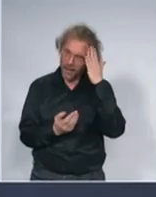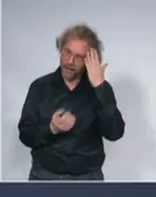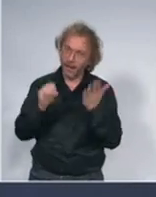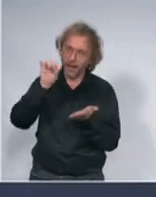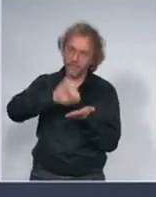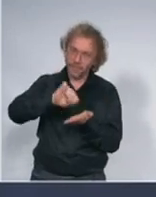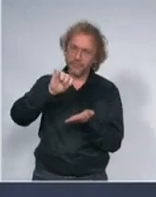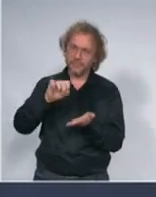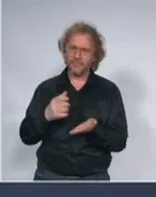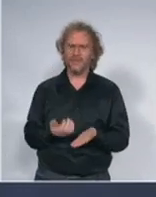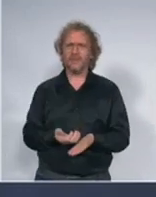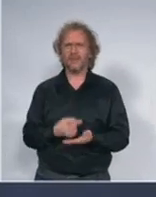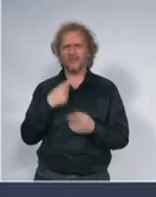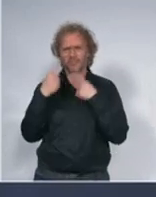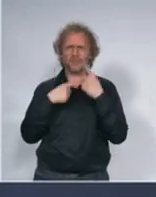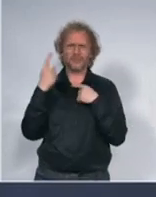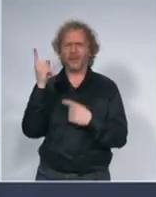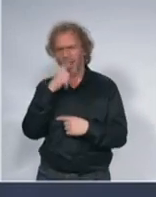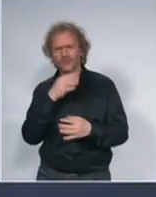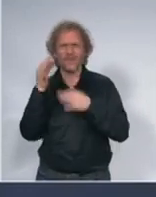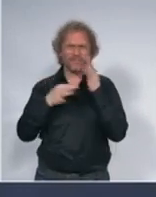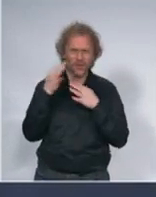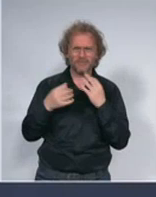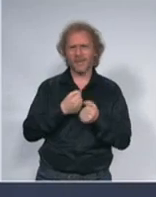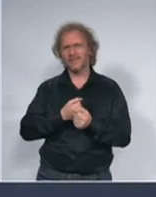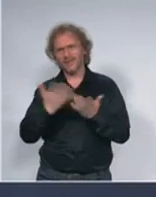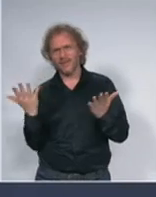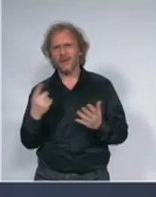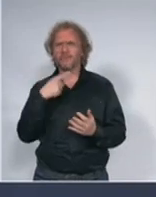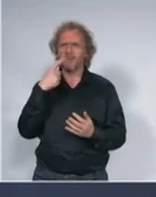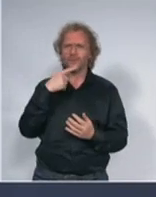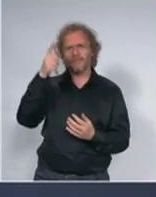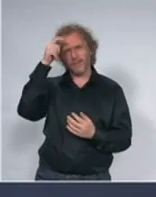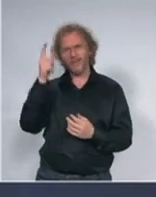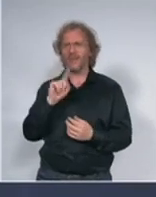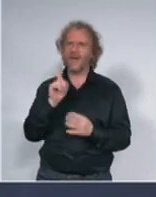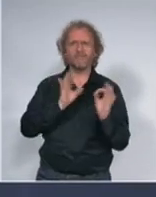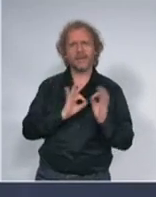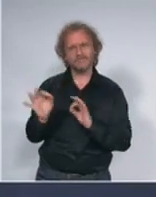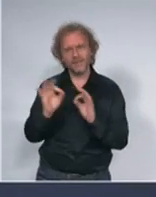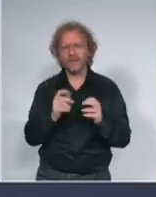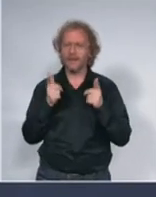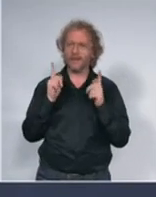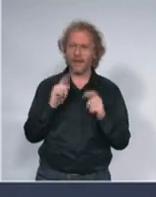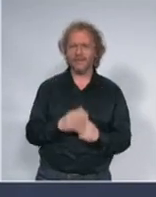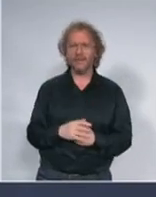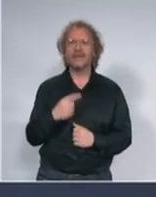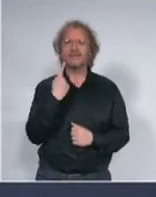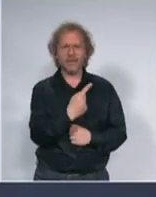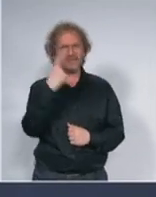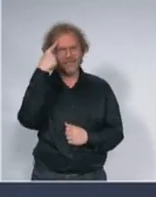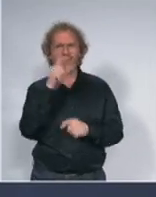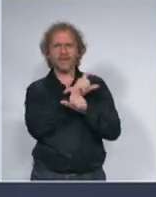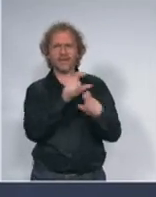širili lažne vesti i govorili da je Beograd nebezbedan grad a sami su znali da su sami pali nemojte mi